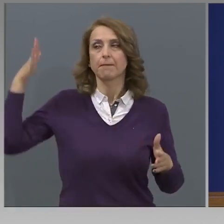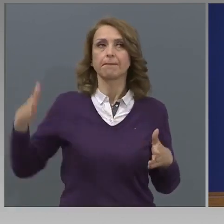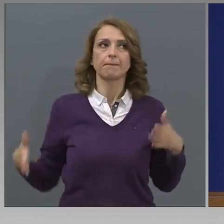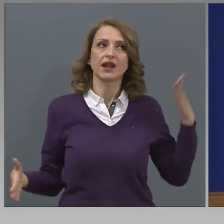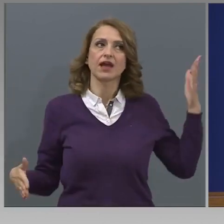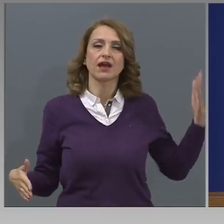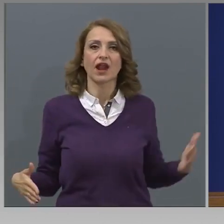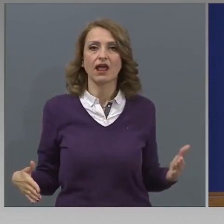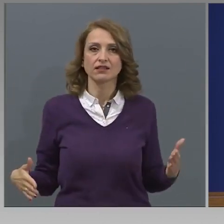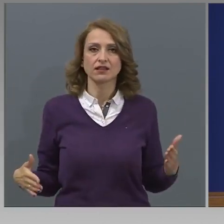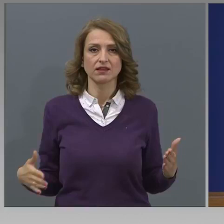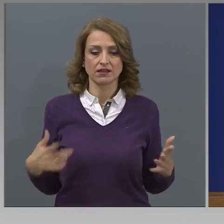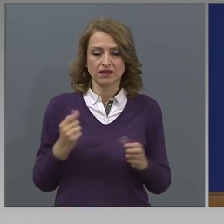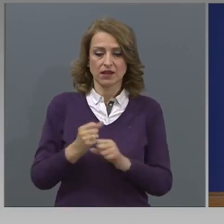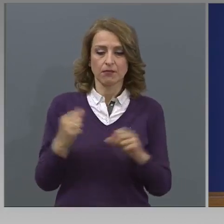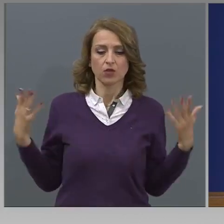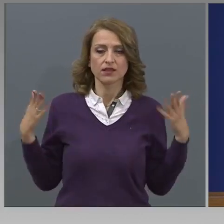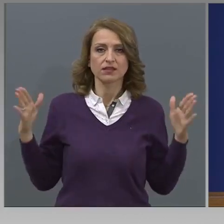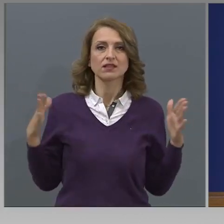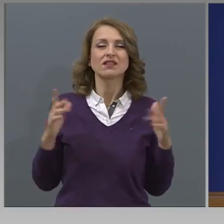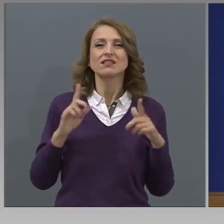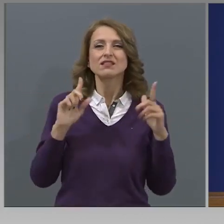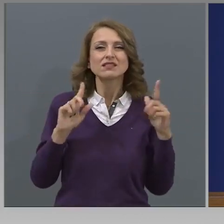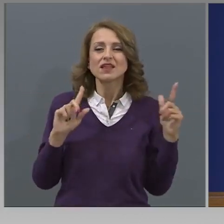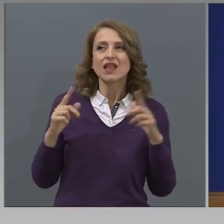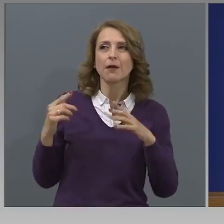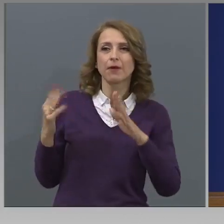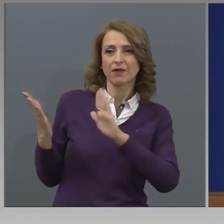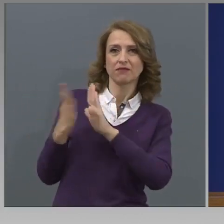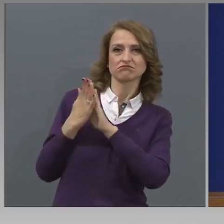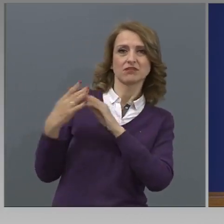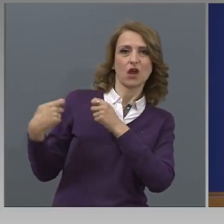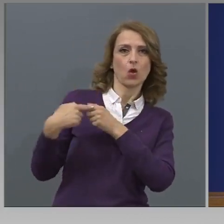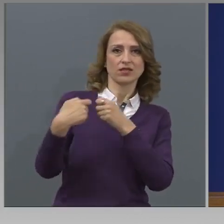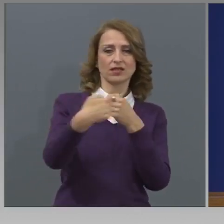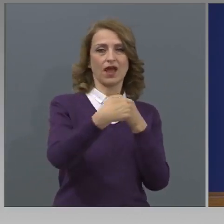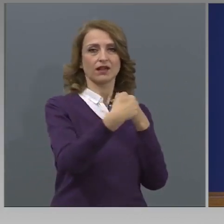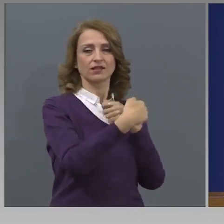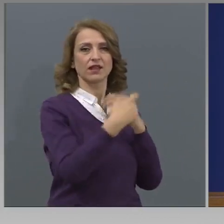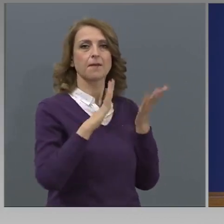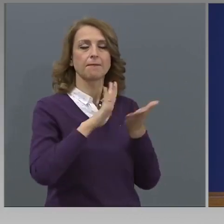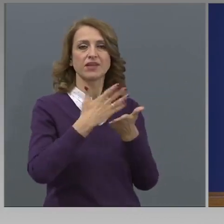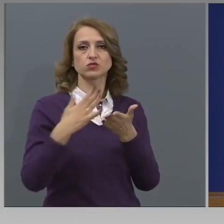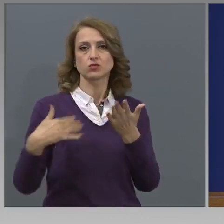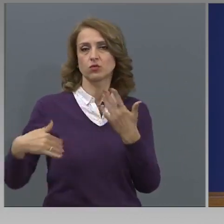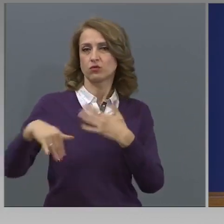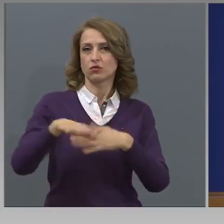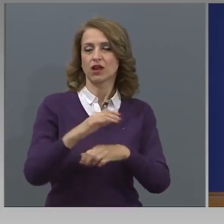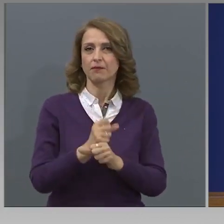други възможности, с които да се сведат до минимум преките контакти между работниците.